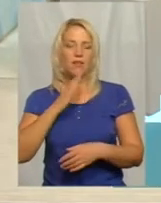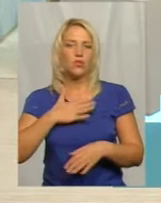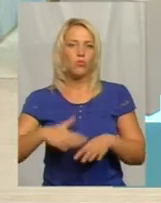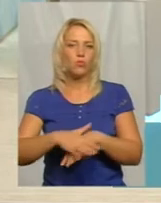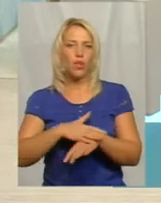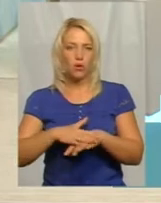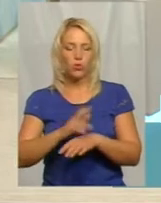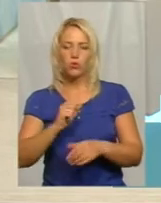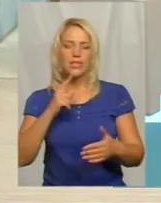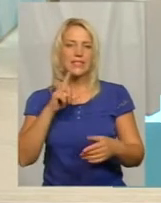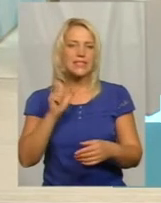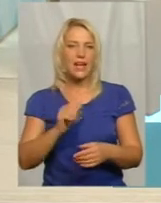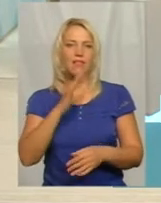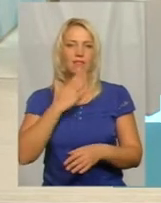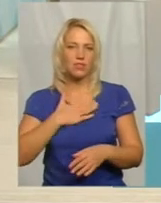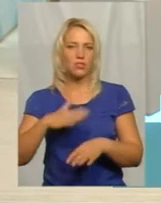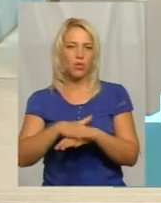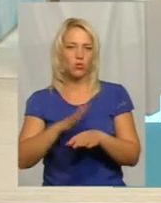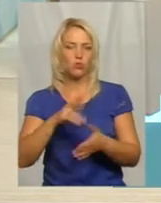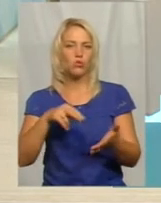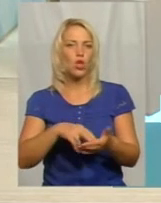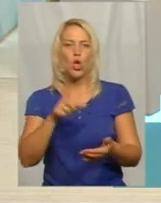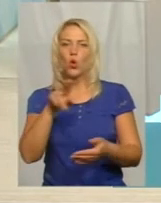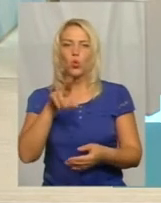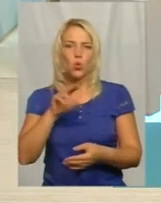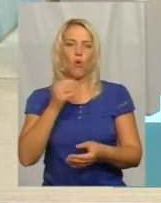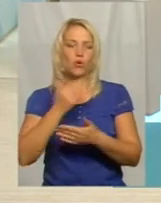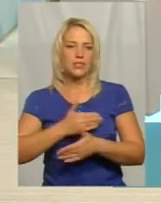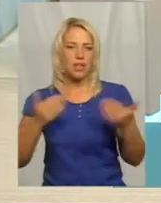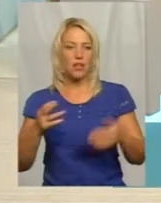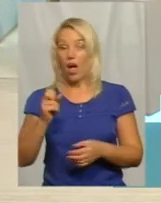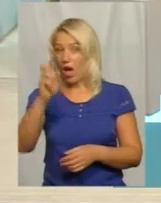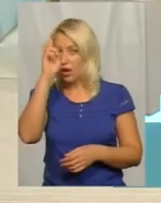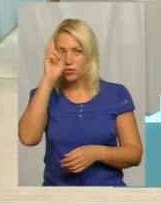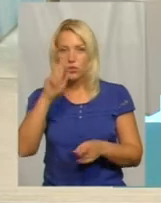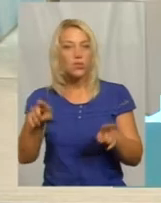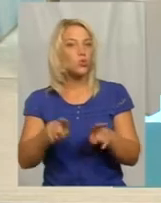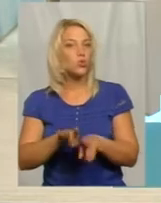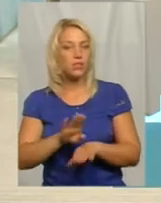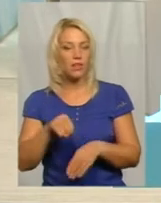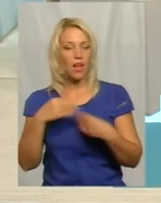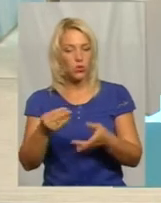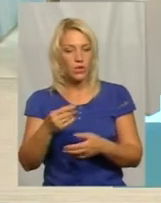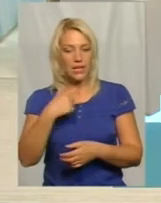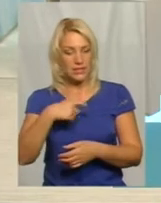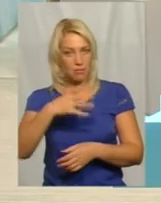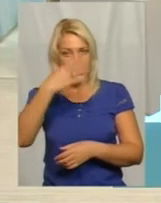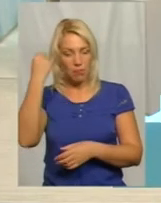стояти до останнього. А держава теж не дає себе забыти і напоминає о своєм,